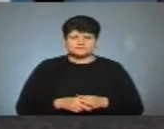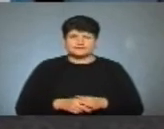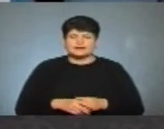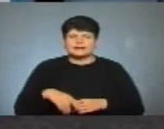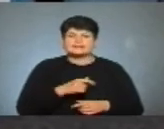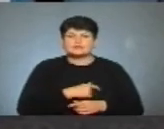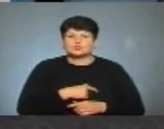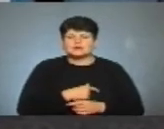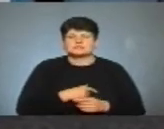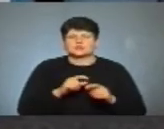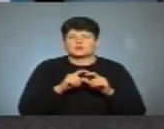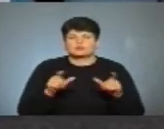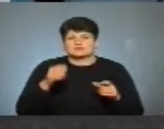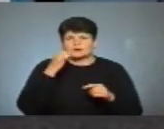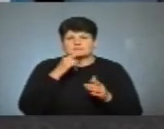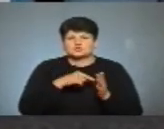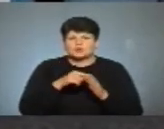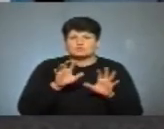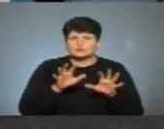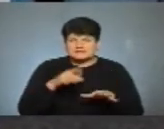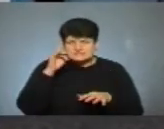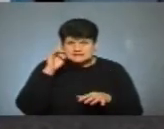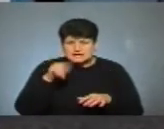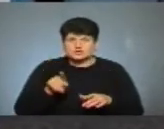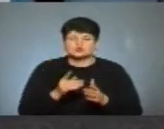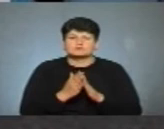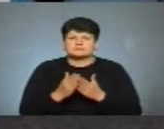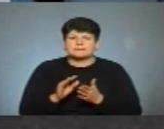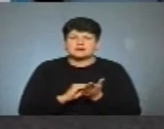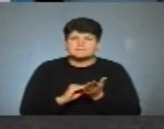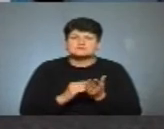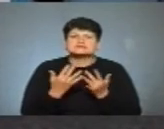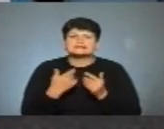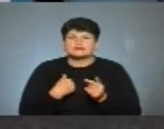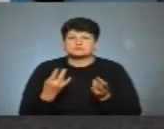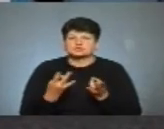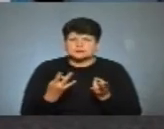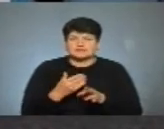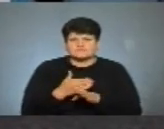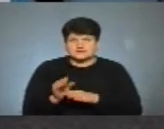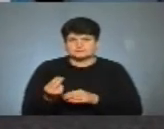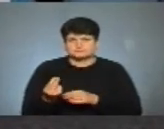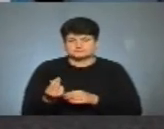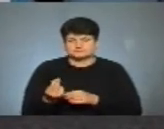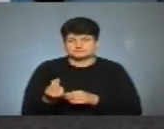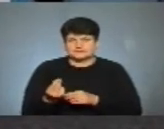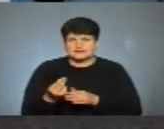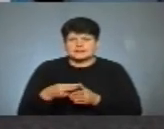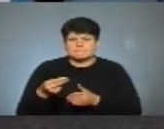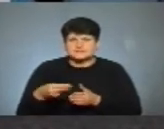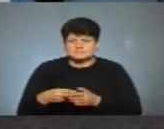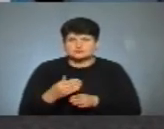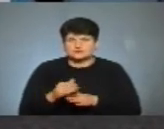Депутатський корпус і, дякуючи міському голови, завжди знають, що бібліотеки, ми завжди пишемо, скільки нам потрібно, і нам це виділяють. На підписку